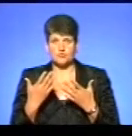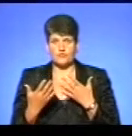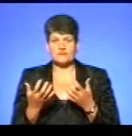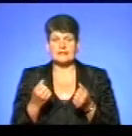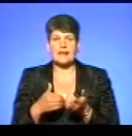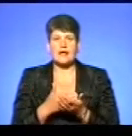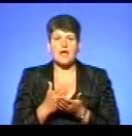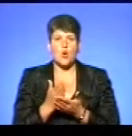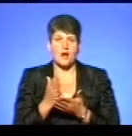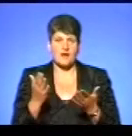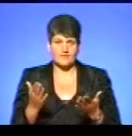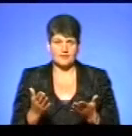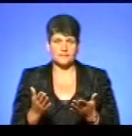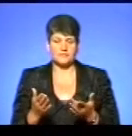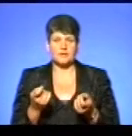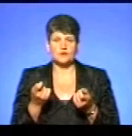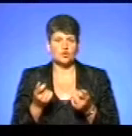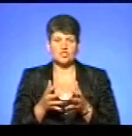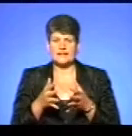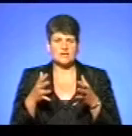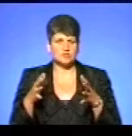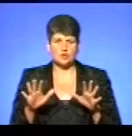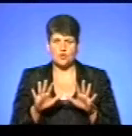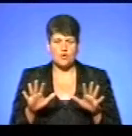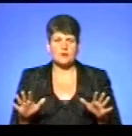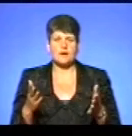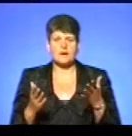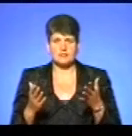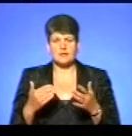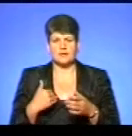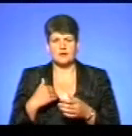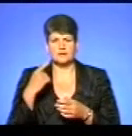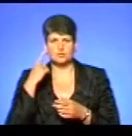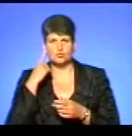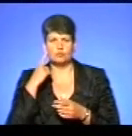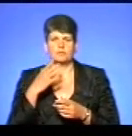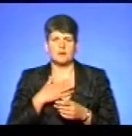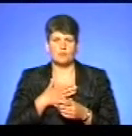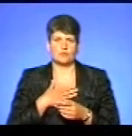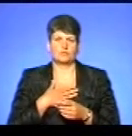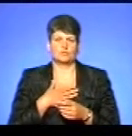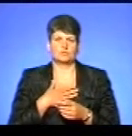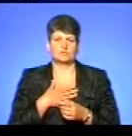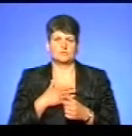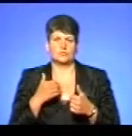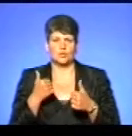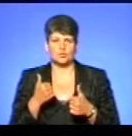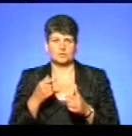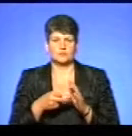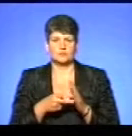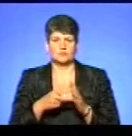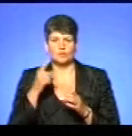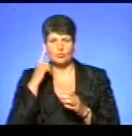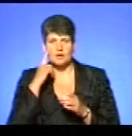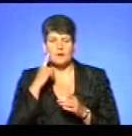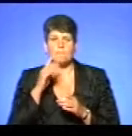географія, ще поки не дуже широко, але все-таки мені, я думаю, що це при всім моїм оптимізмі, прогноз дуже